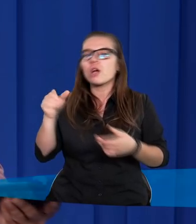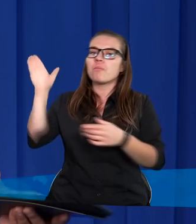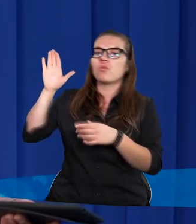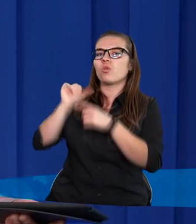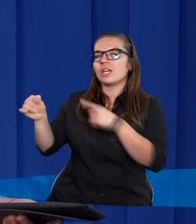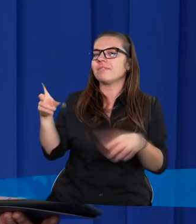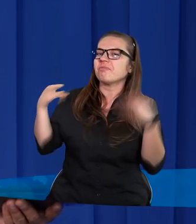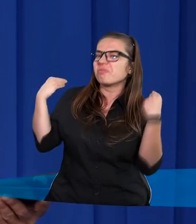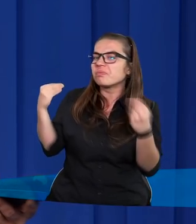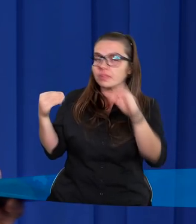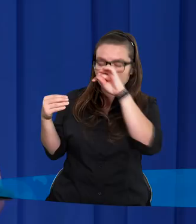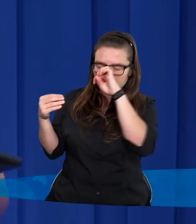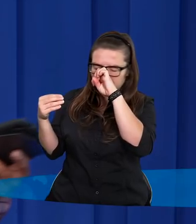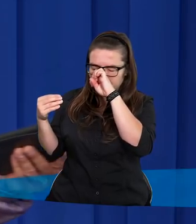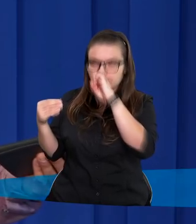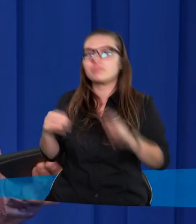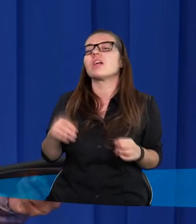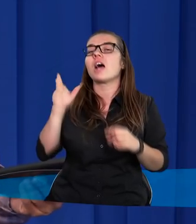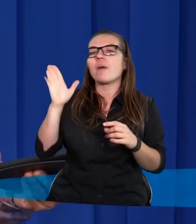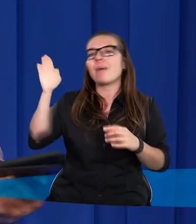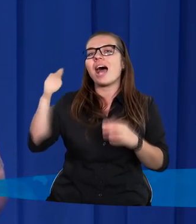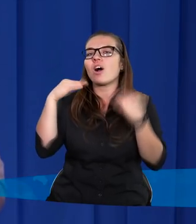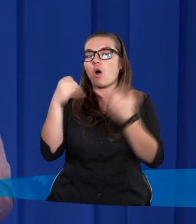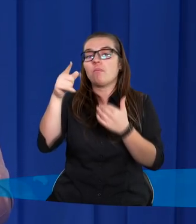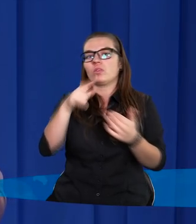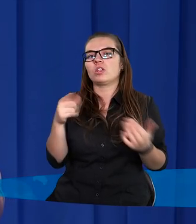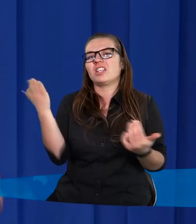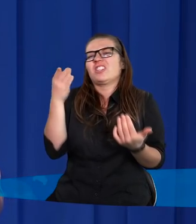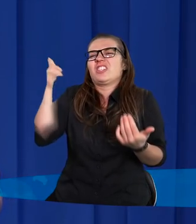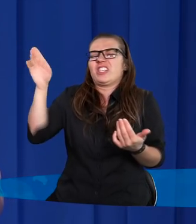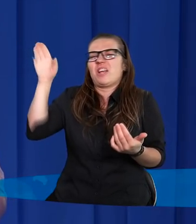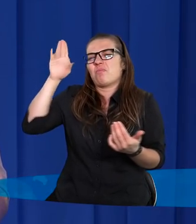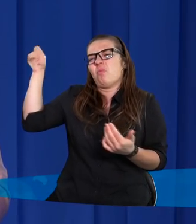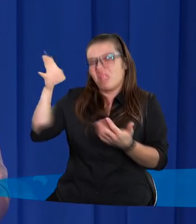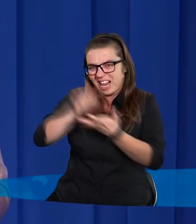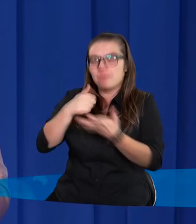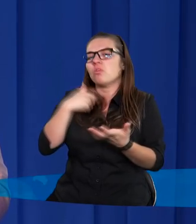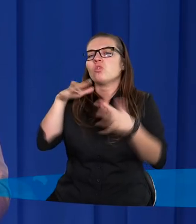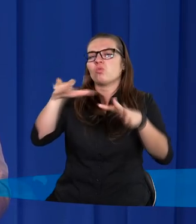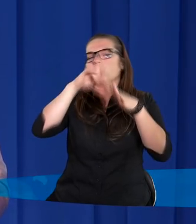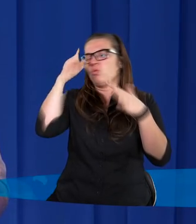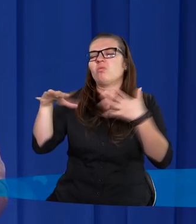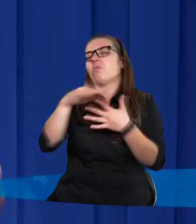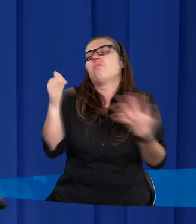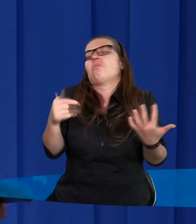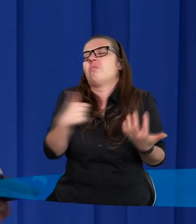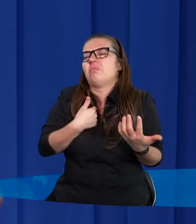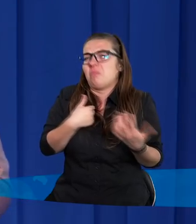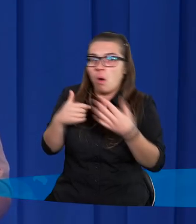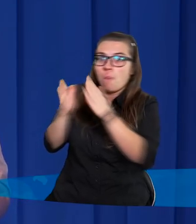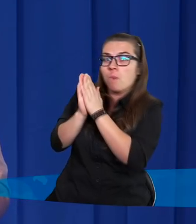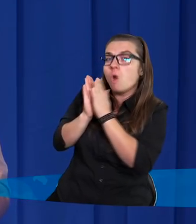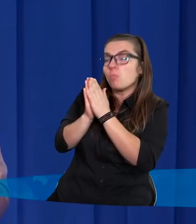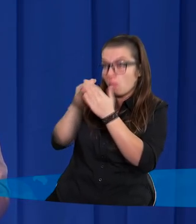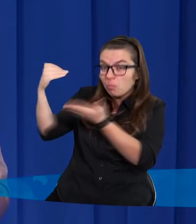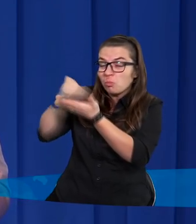przecież miliardy ludzi na tym świecie, cały kosmos ma, gdzie tam mną się będzie zajmował? Jaka moja modlitwa do niego